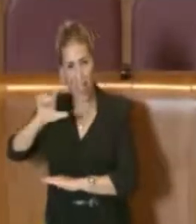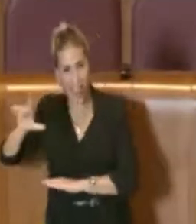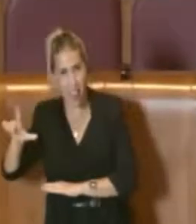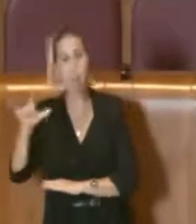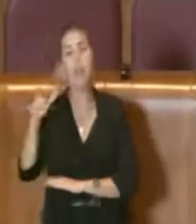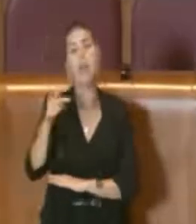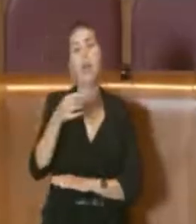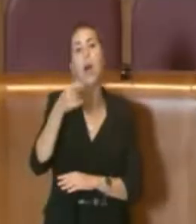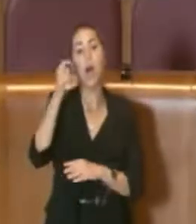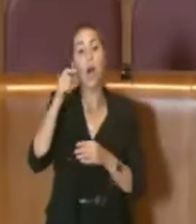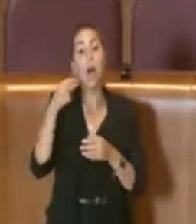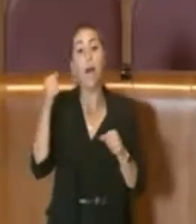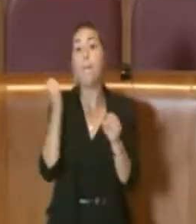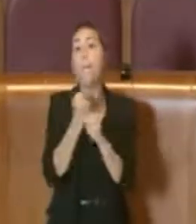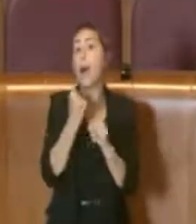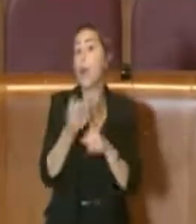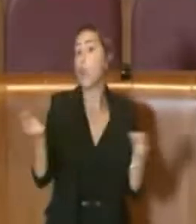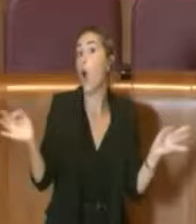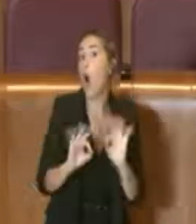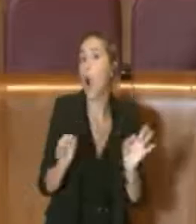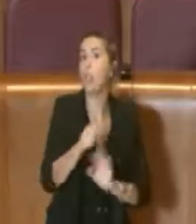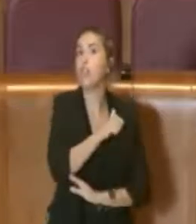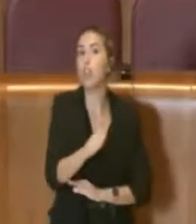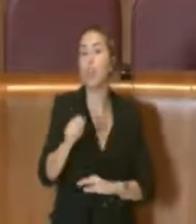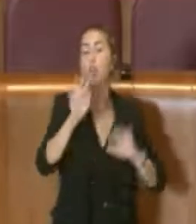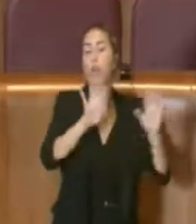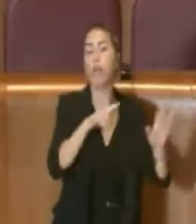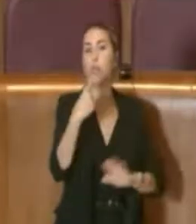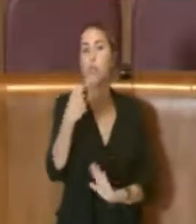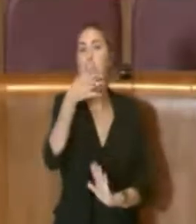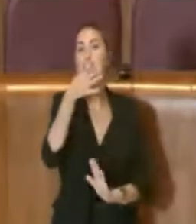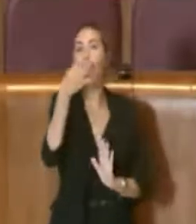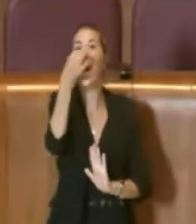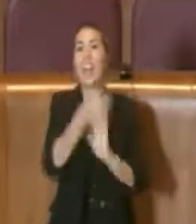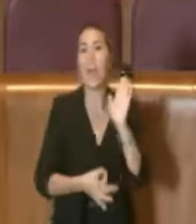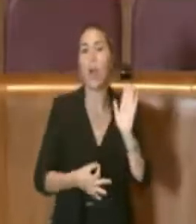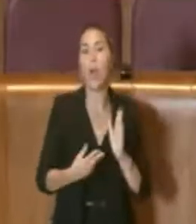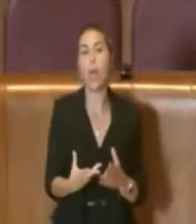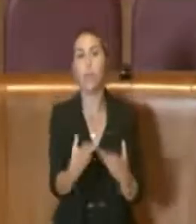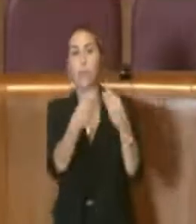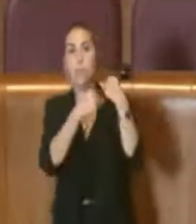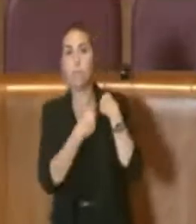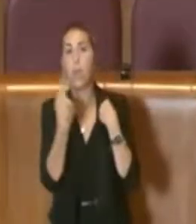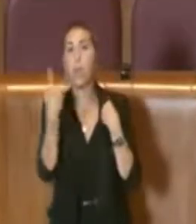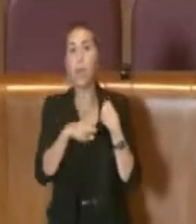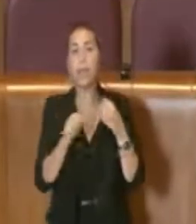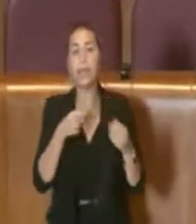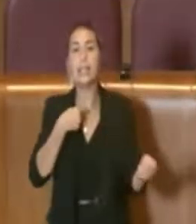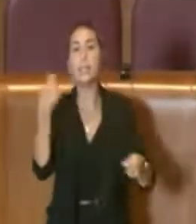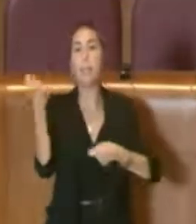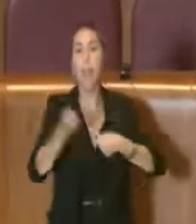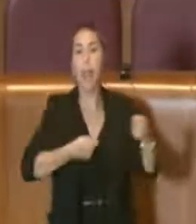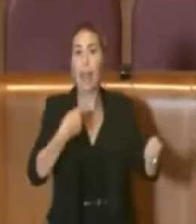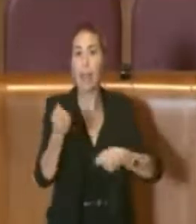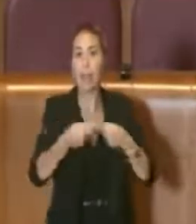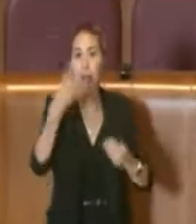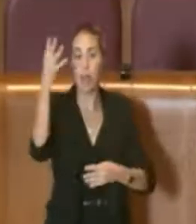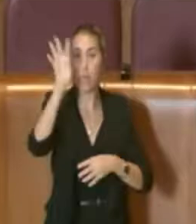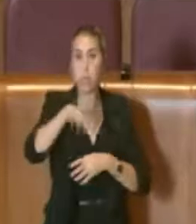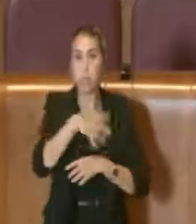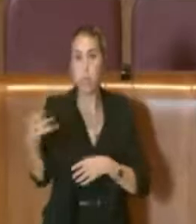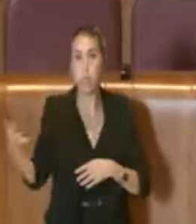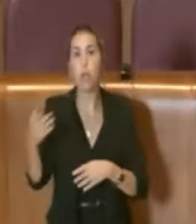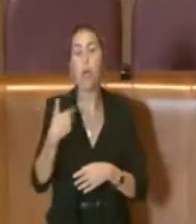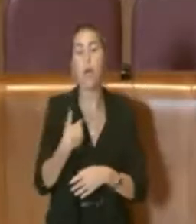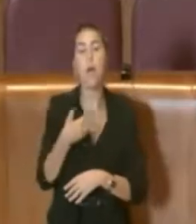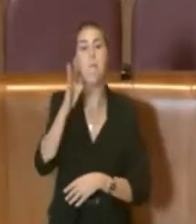comunque che ha onorato il ritardo. Il 191 del Tuel si intitola proprio Regole per l'assunzione di impegni e per l'effettuazione di spese. Quindi buon